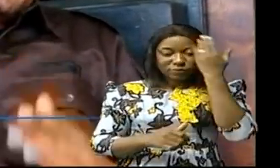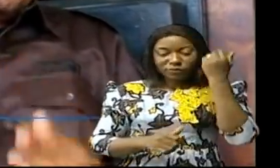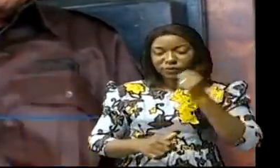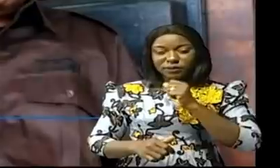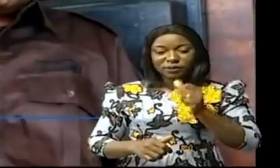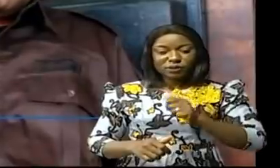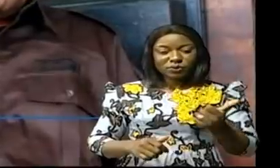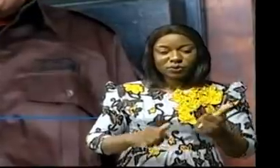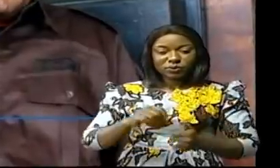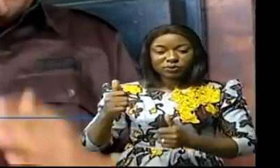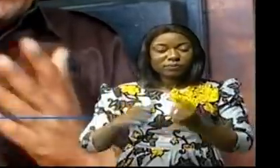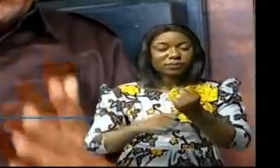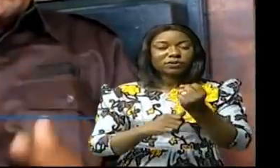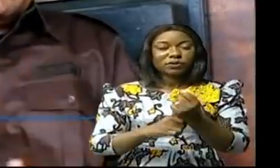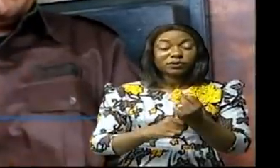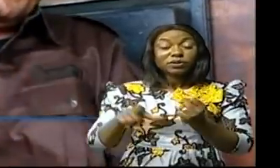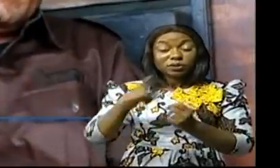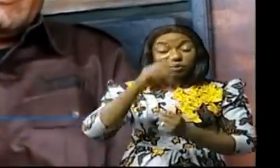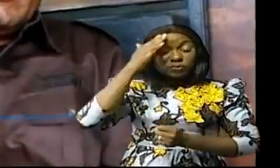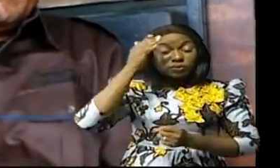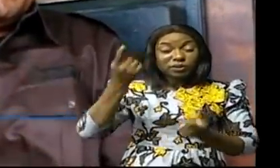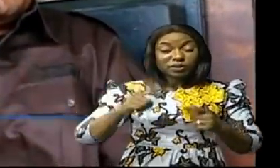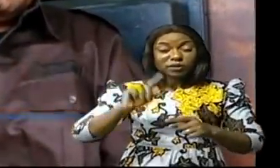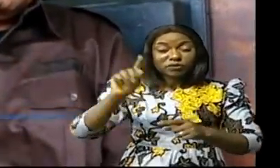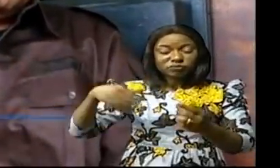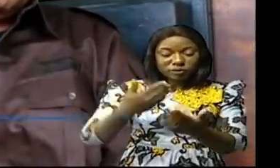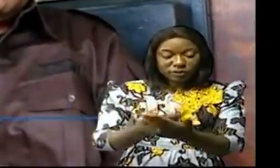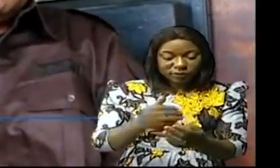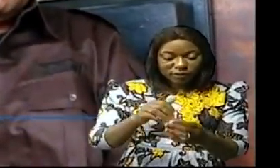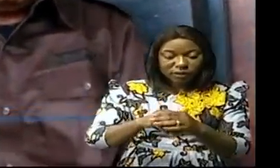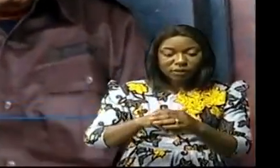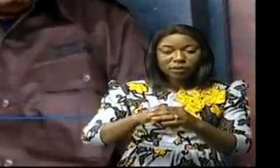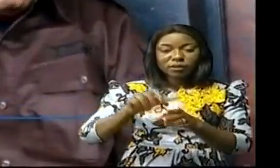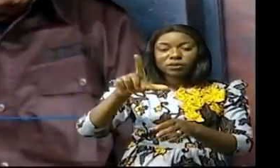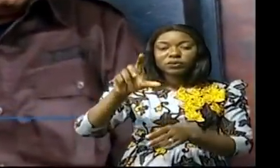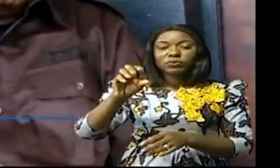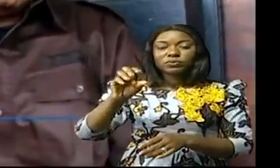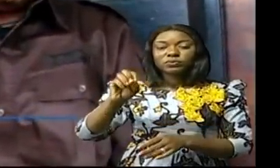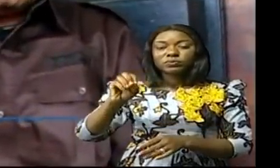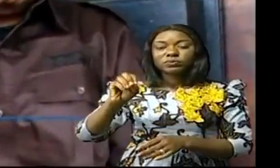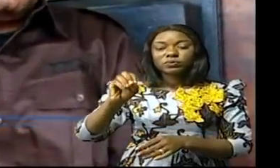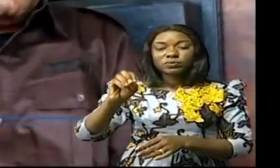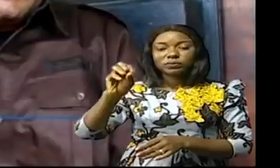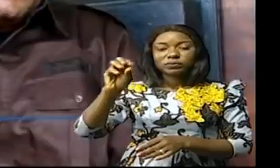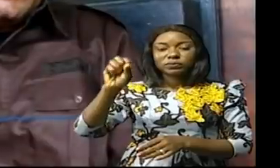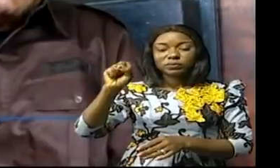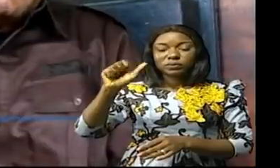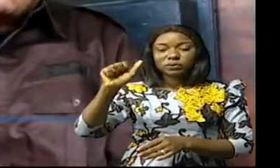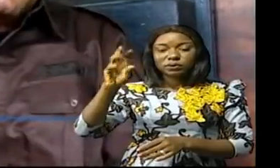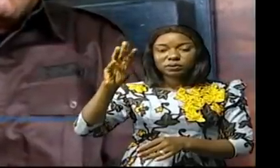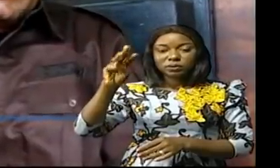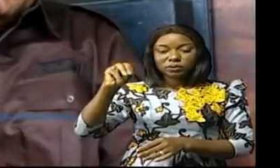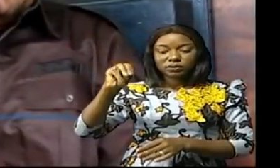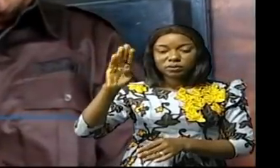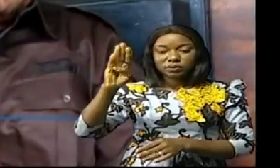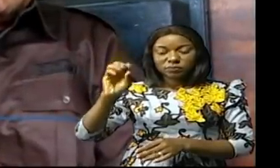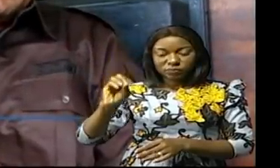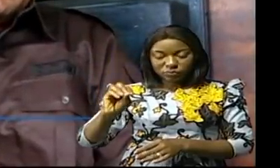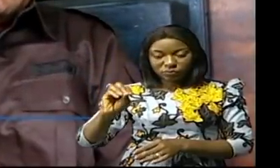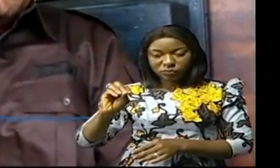quand vous êtes arrivé à Lusambo pendant votre campagne pour être élu gouverneur, vous avez trouvé